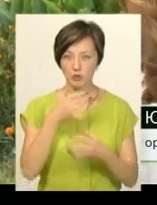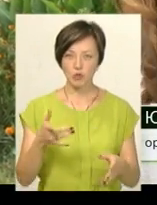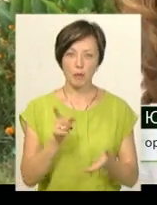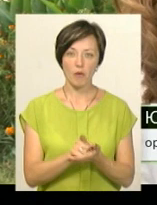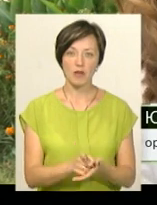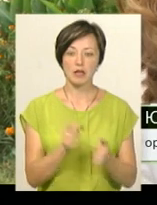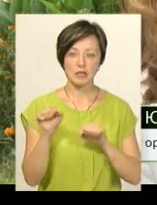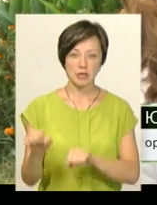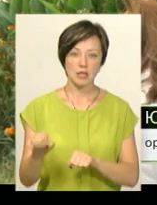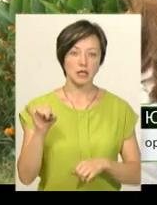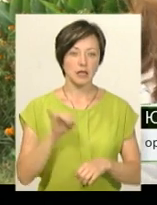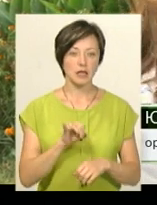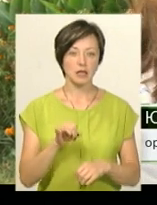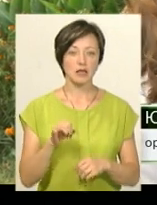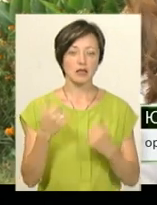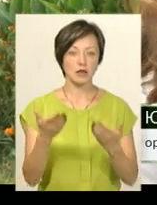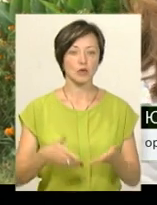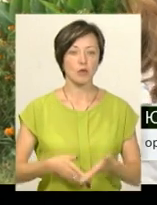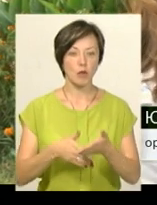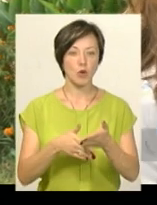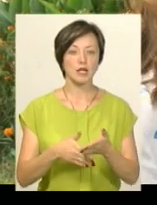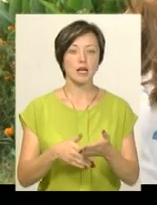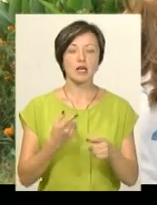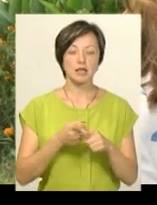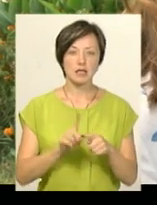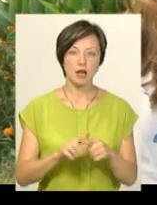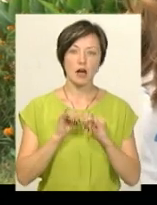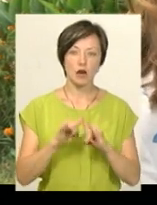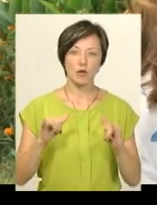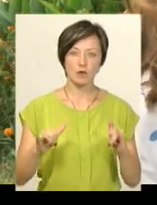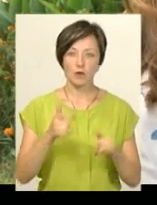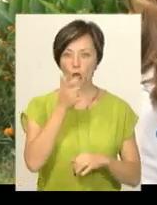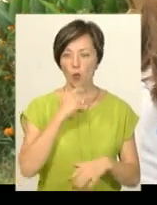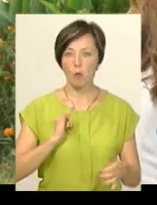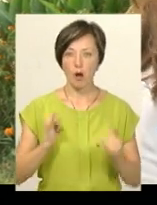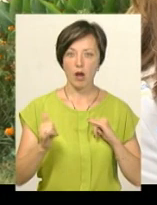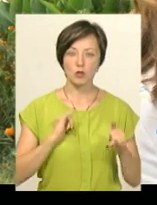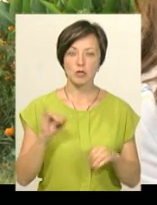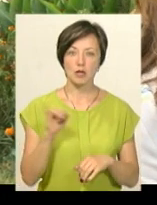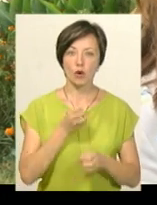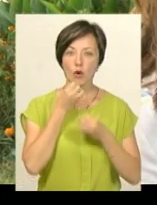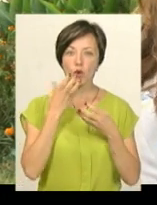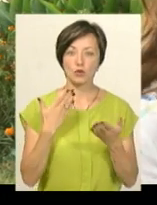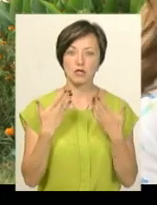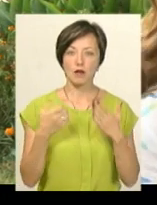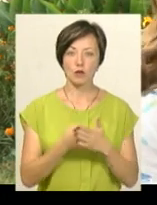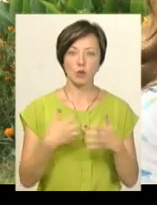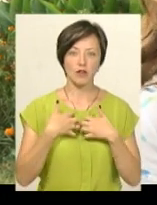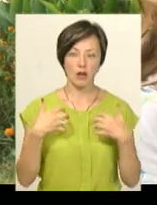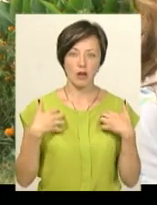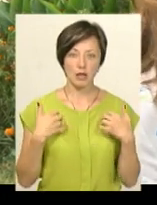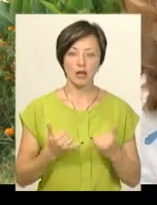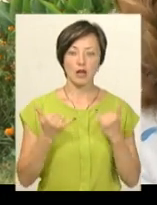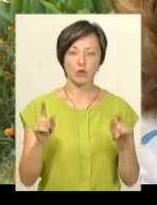і ми повинні їх захистити і їм допомогти. Тобто це розвиток гуманності і хорошого ставлення до тварин.